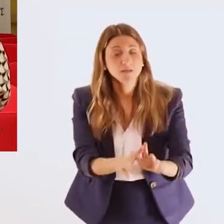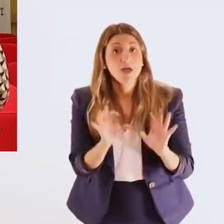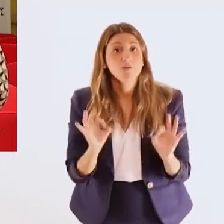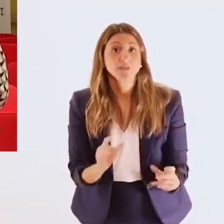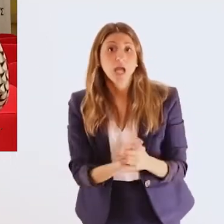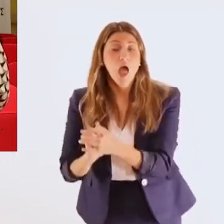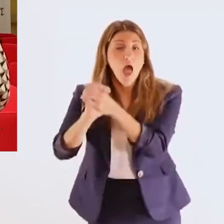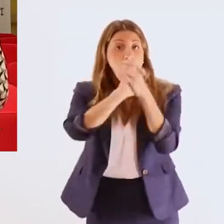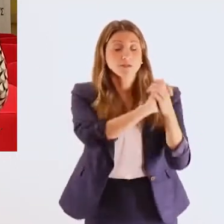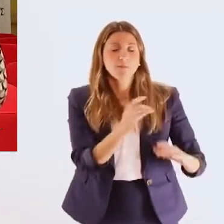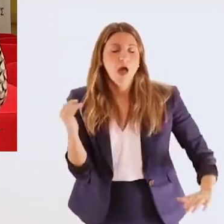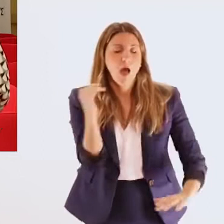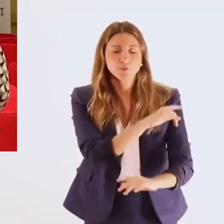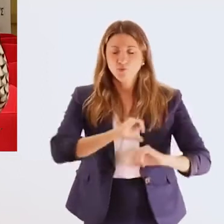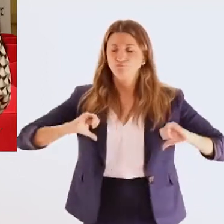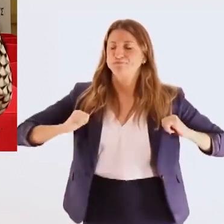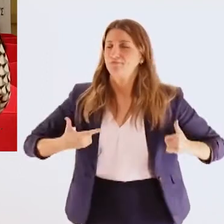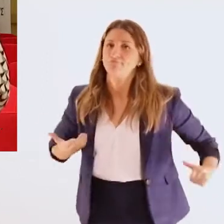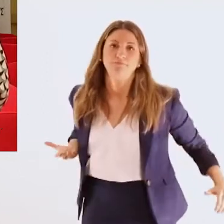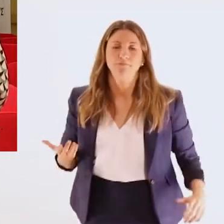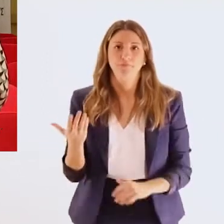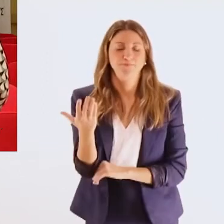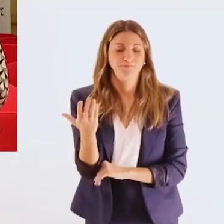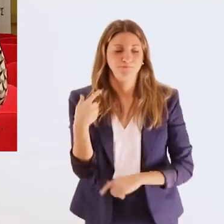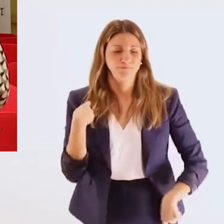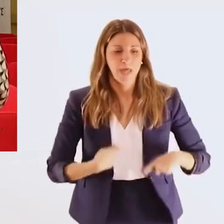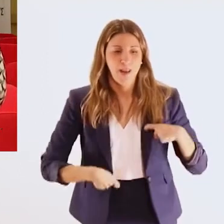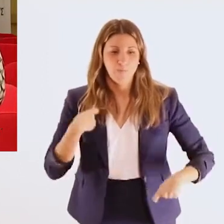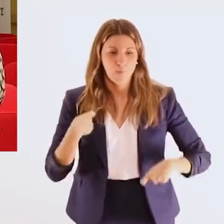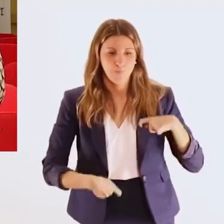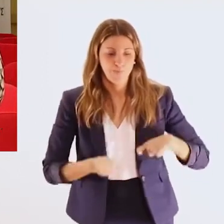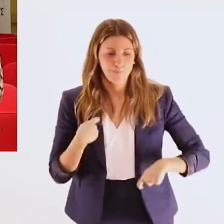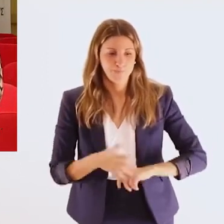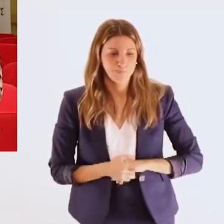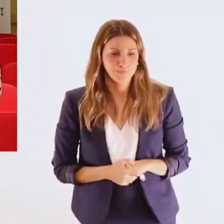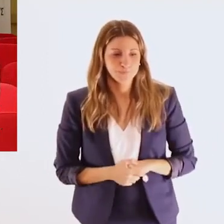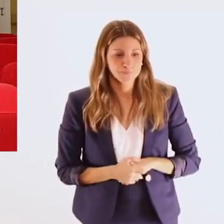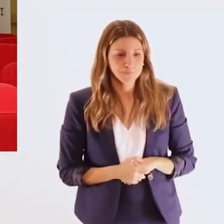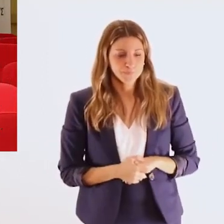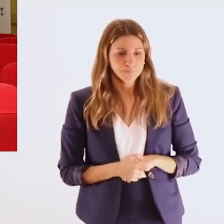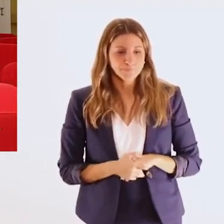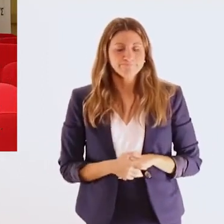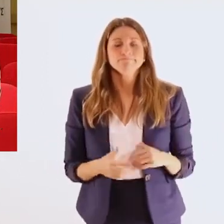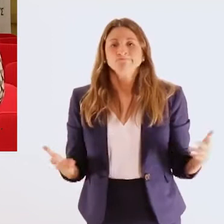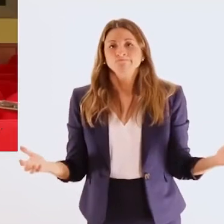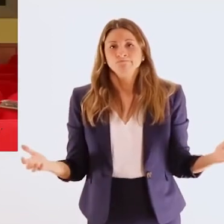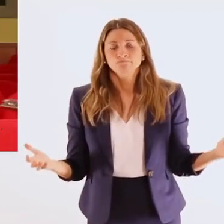25χρονου με αναπηρία στον Άγιο Δημήτριο όπου είχαμε και την άμεση παρέμβαση της ΕΣΑΜΕΑ για αυτό